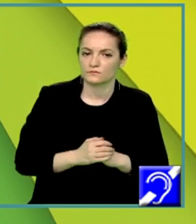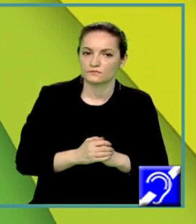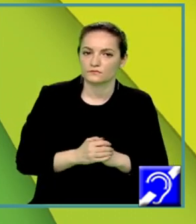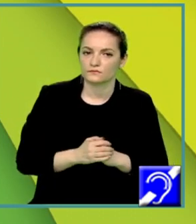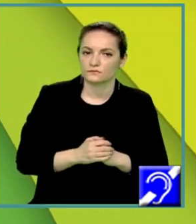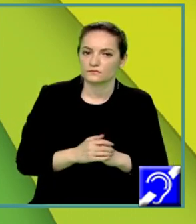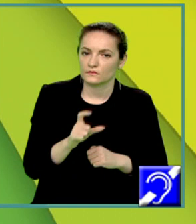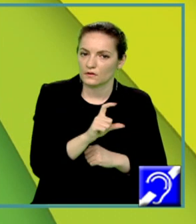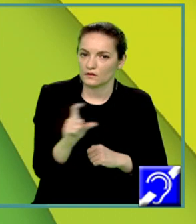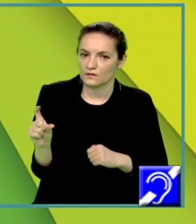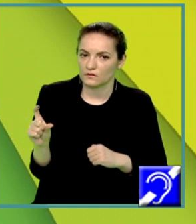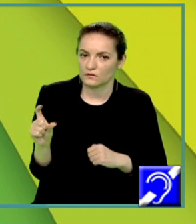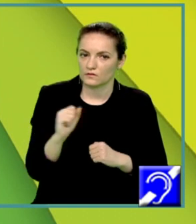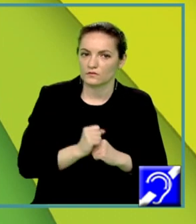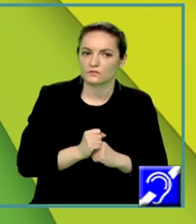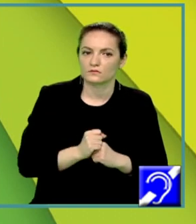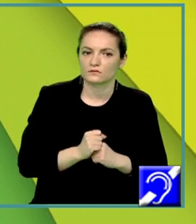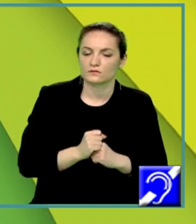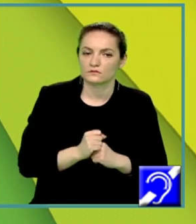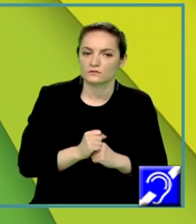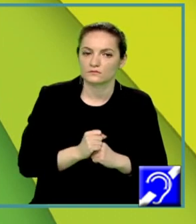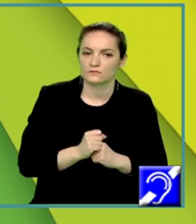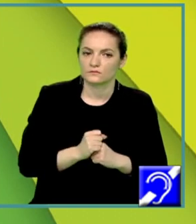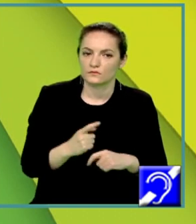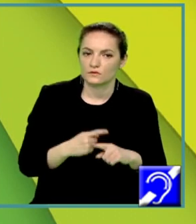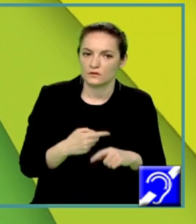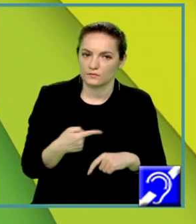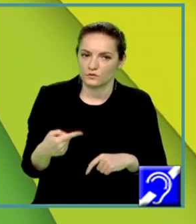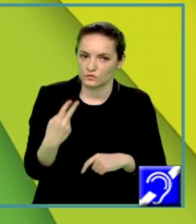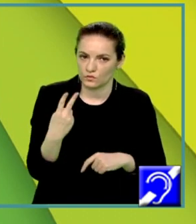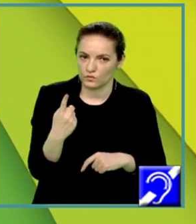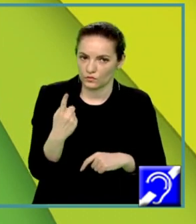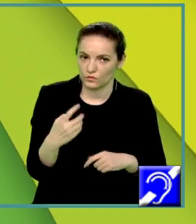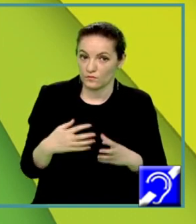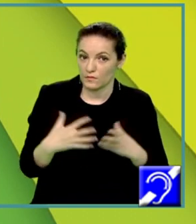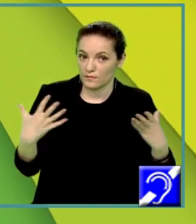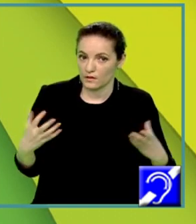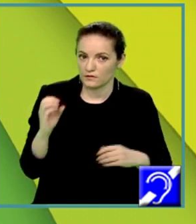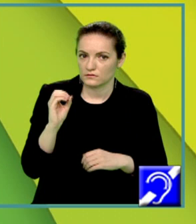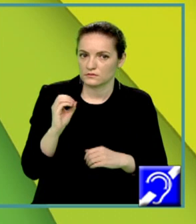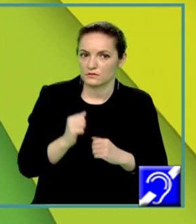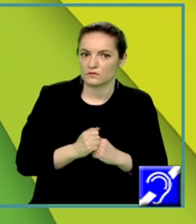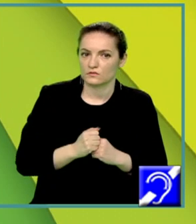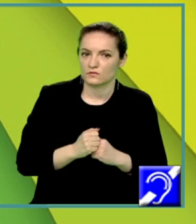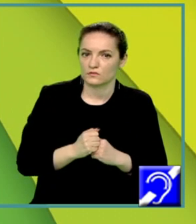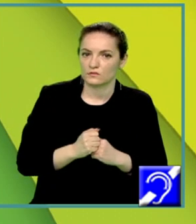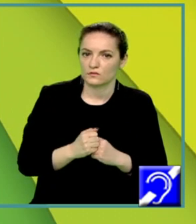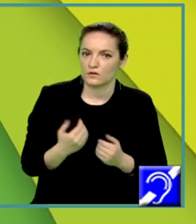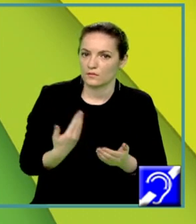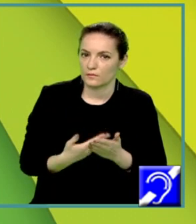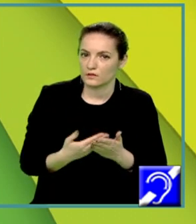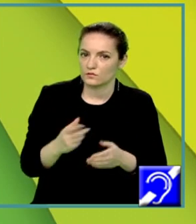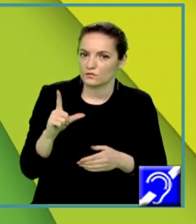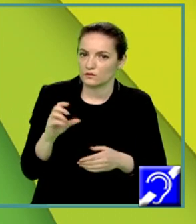existență în cazul aplicației noastre vor fi x minus 1 strict mai mare ca 0 pentru existența acestui